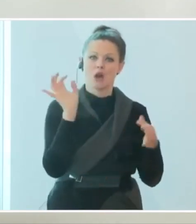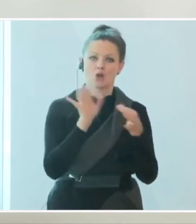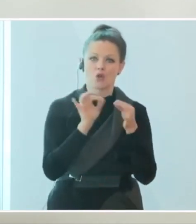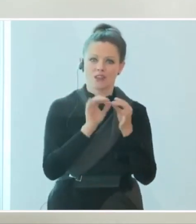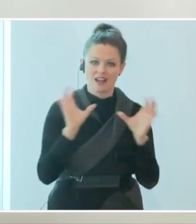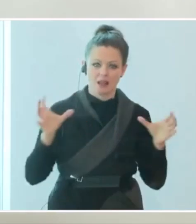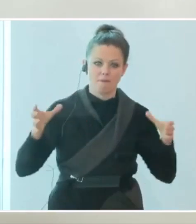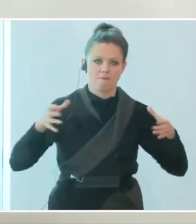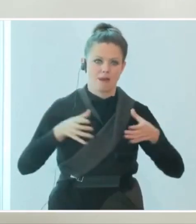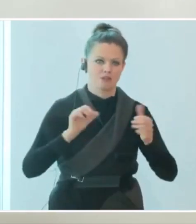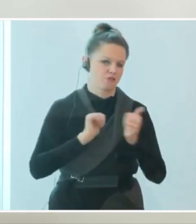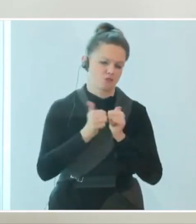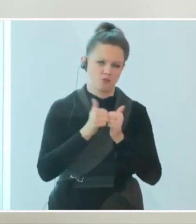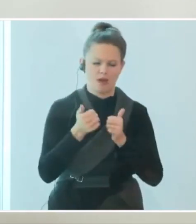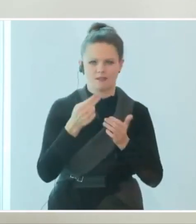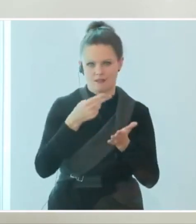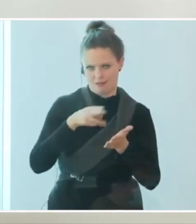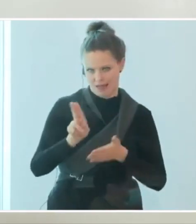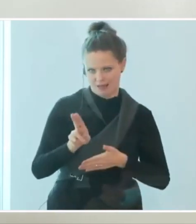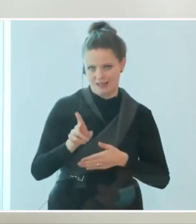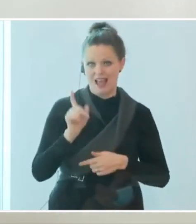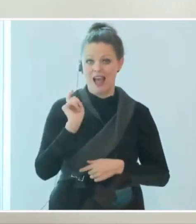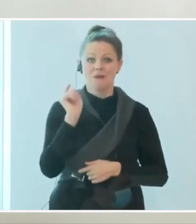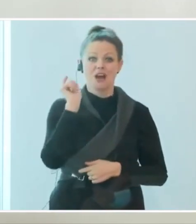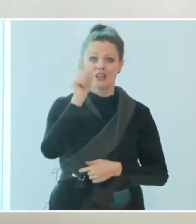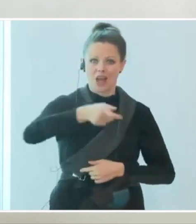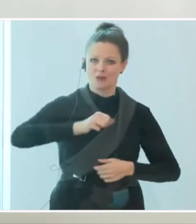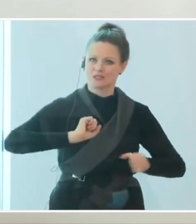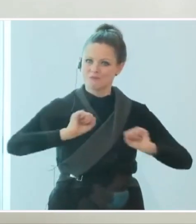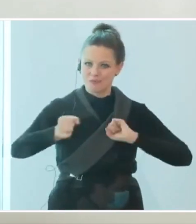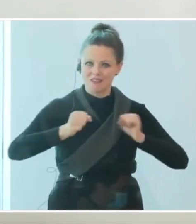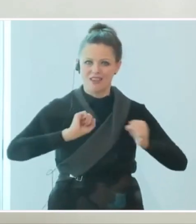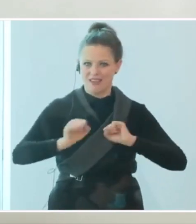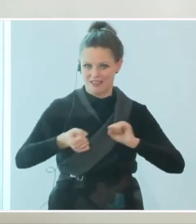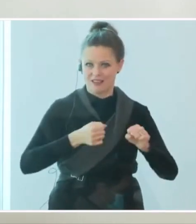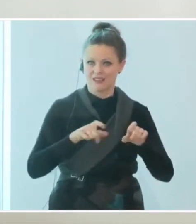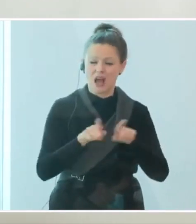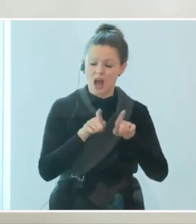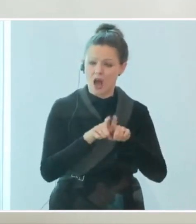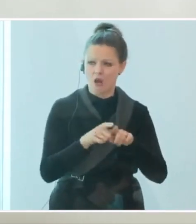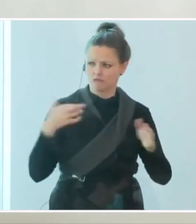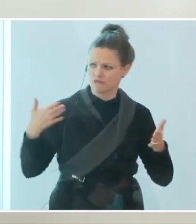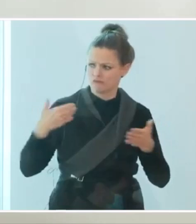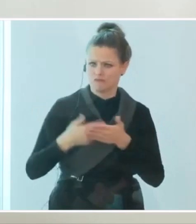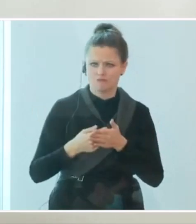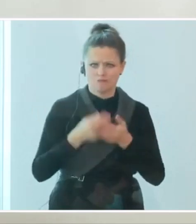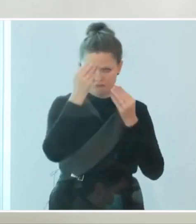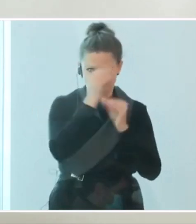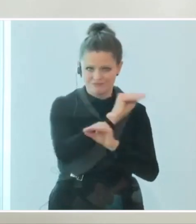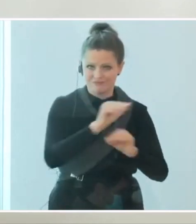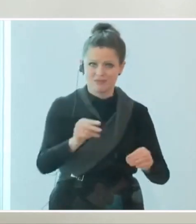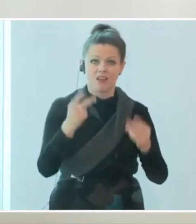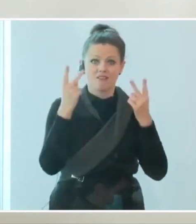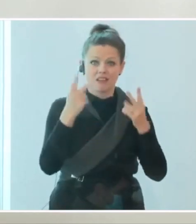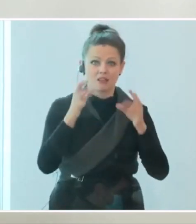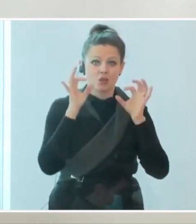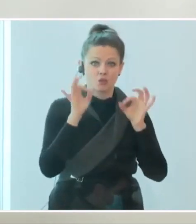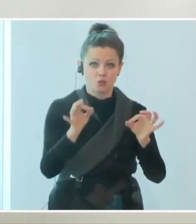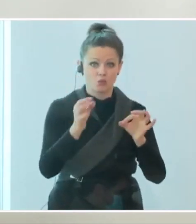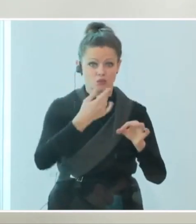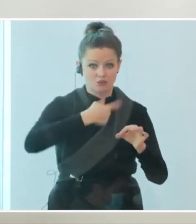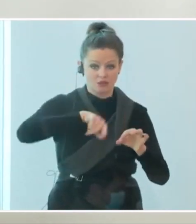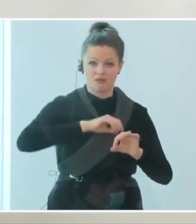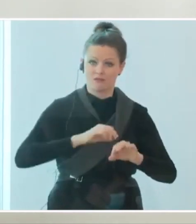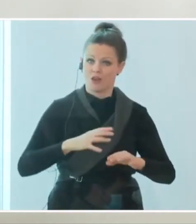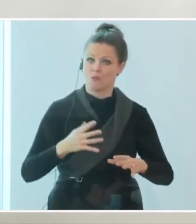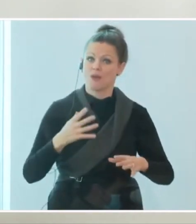Mannschaftssport, aber draußen sich bewegen, haben wir ja in letzter Zeit immer wieder betont, ist richtig, ist gut, ist gesund, hält uns auch